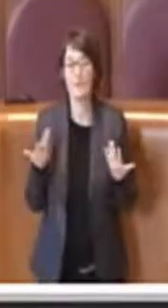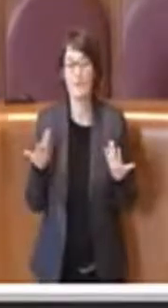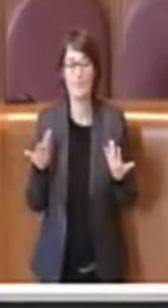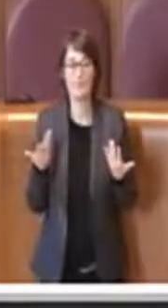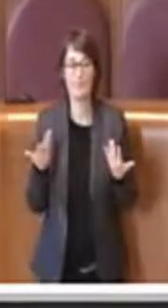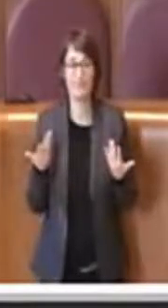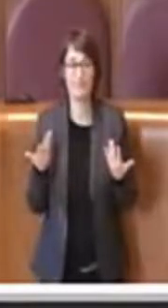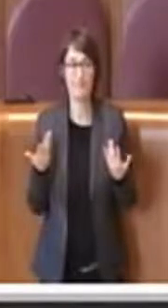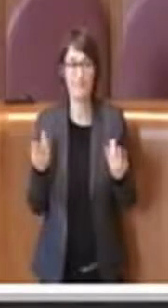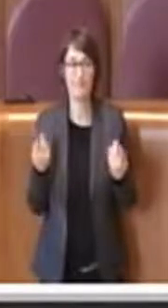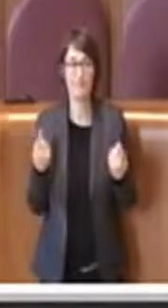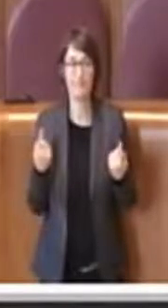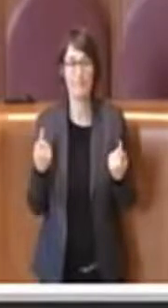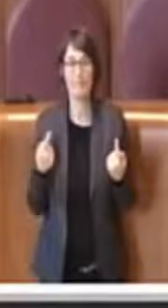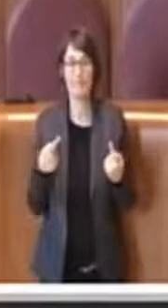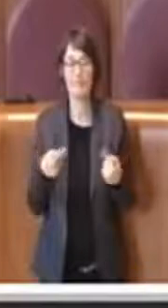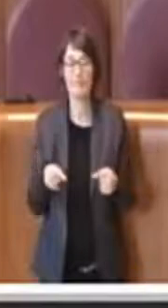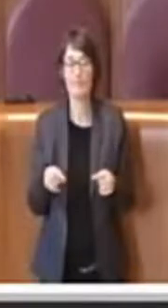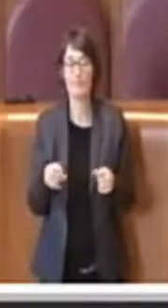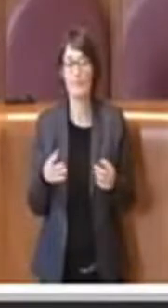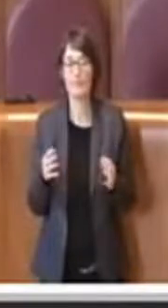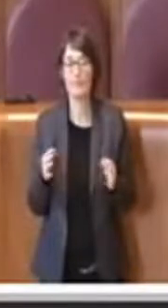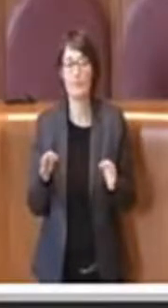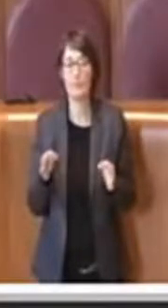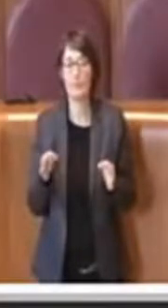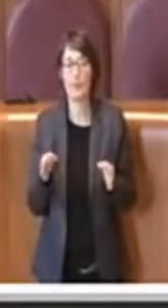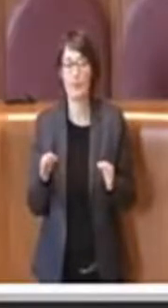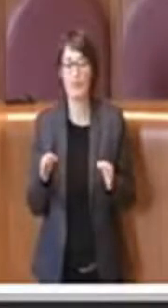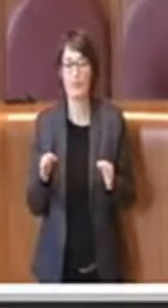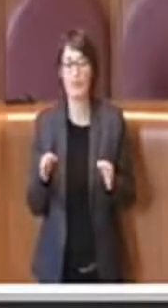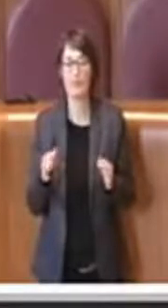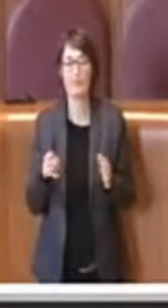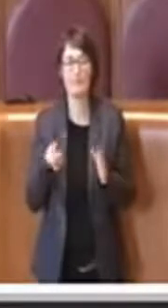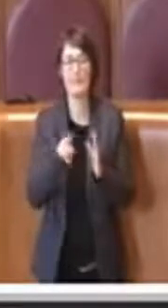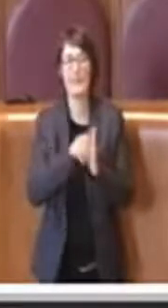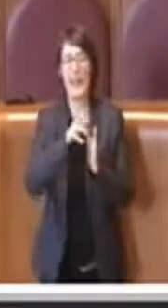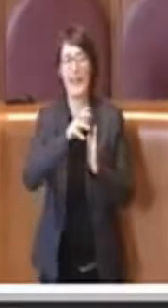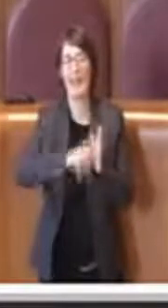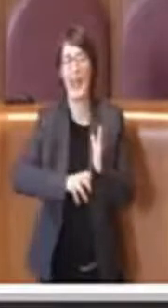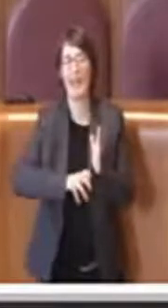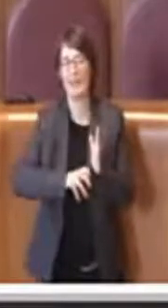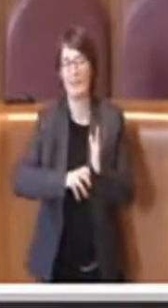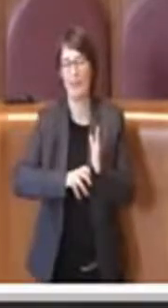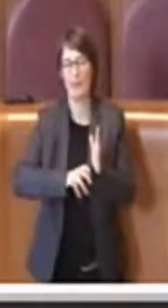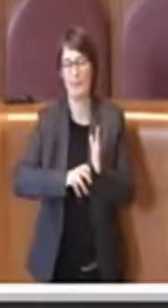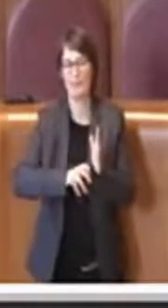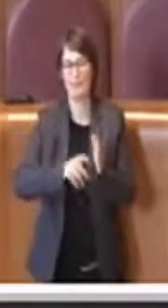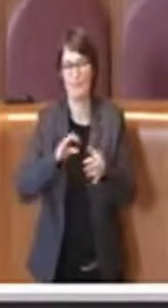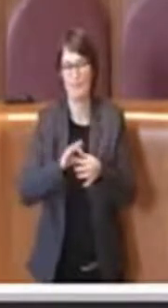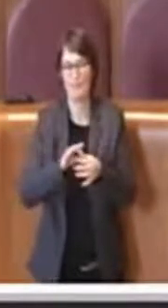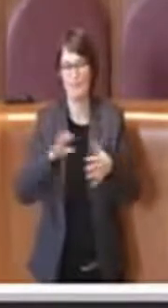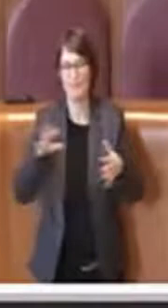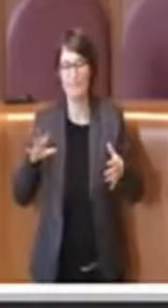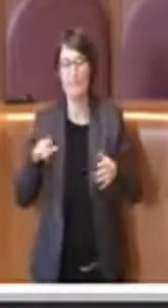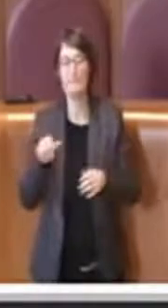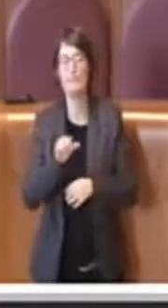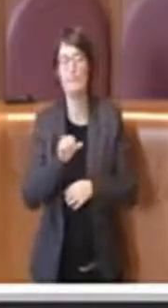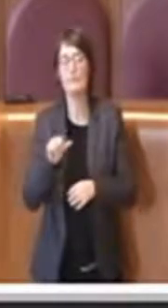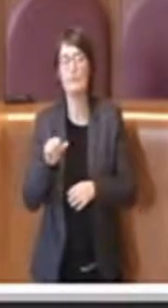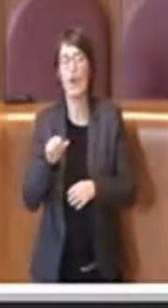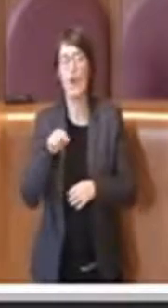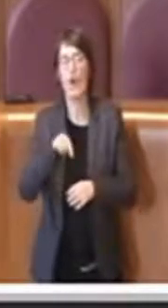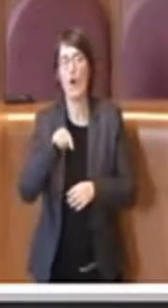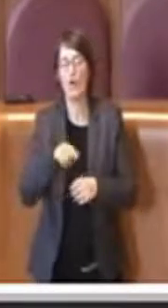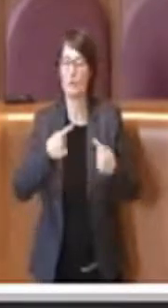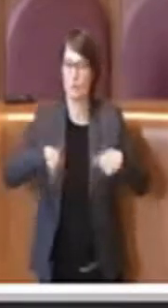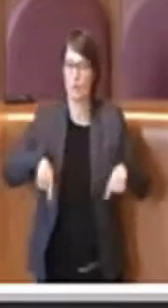contenuto della delibera, ma è l'argomento sul quale ci siamo soffermati durante le